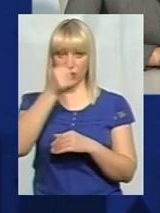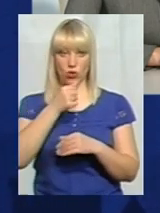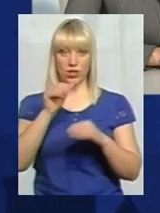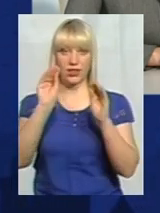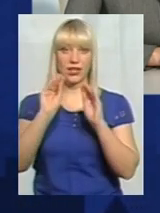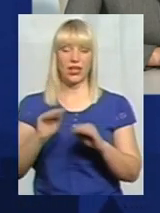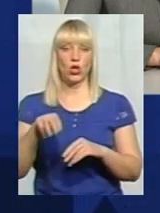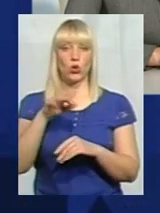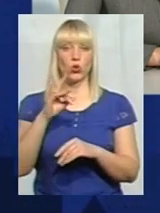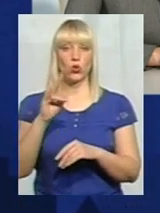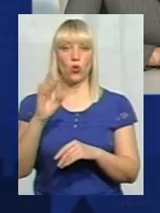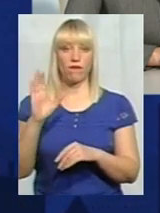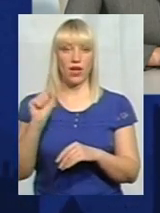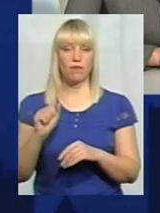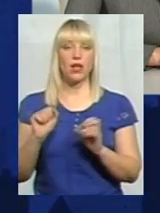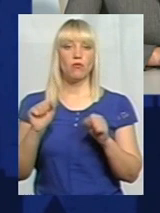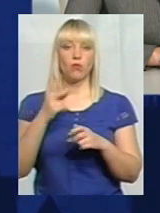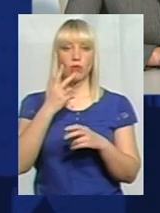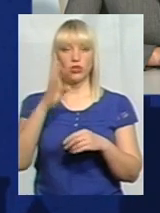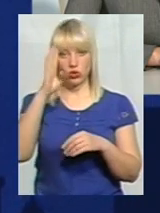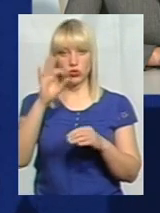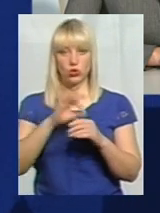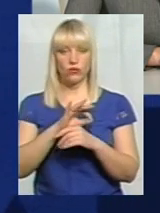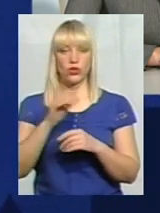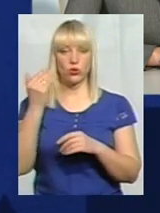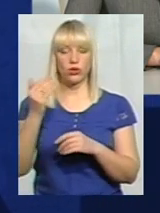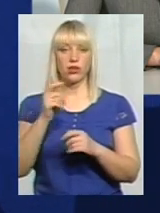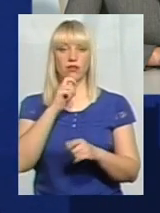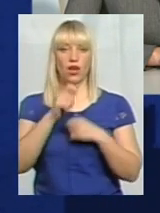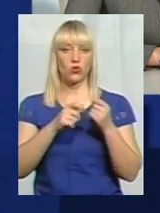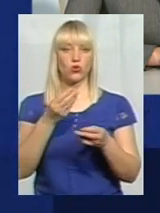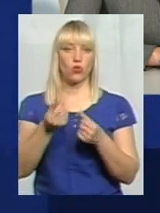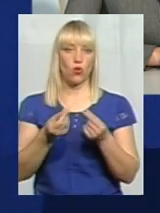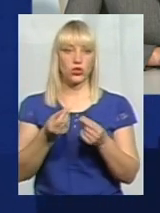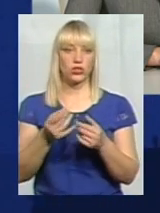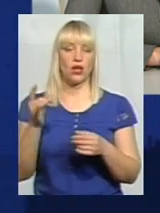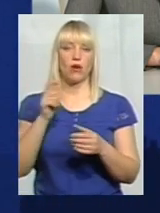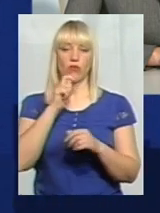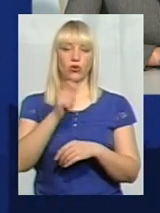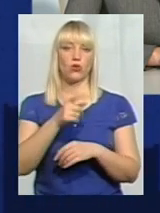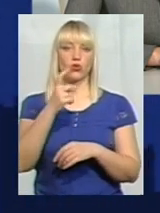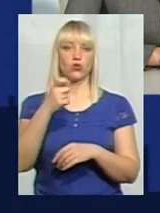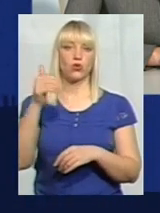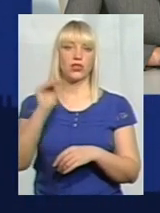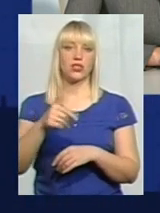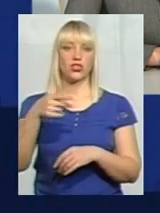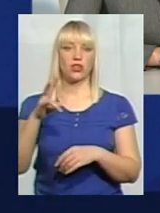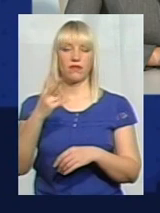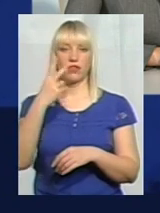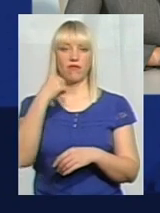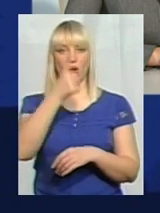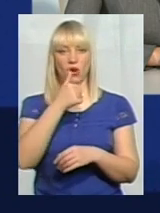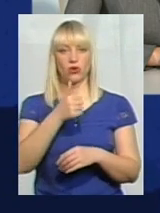Ірини Трунової, то можна побачити, що їй чоловіку регулярно дарують кошти. Тобто, це подарунок в розмірі 100 тисяч гривень, який два роки підряд